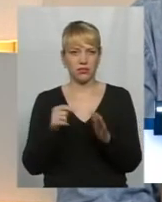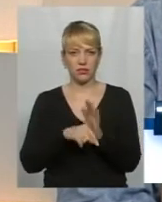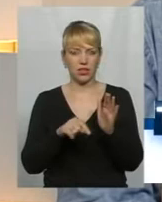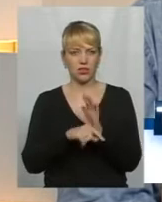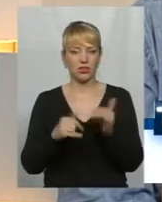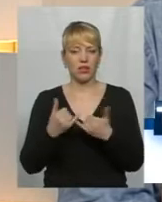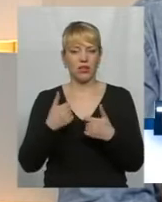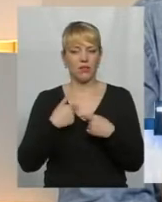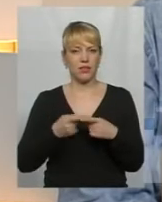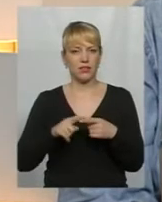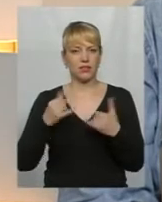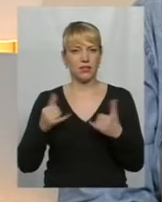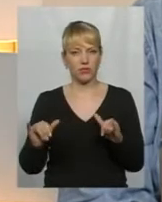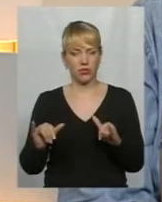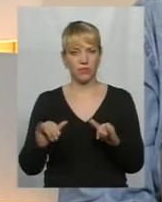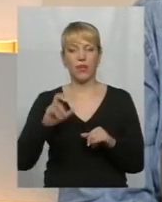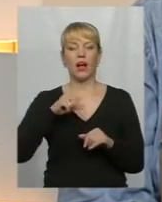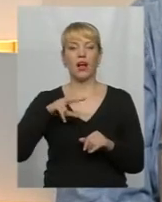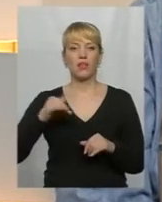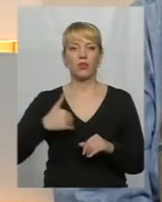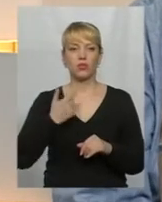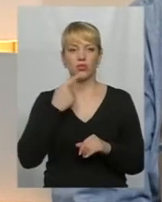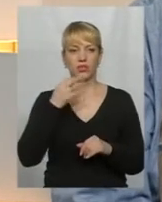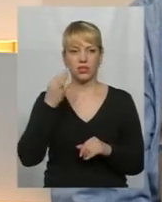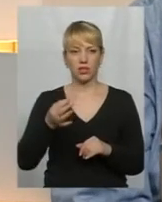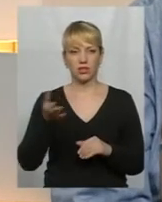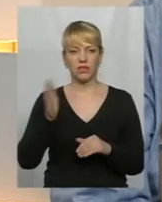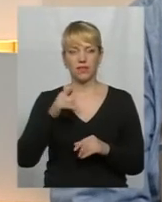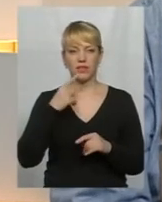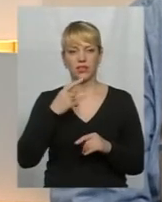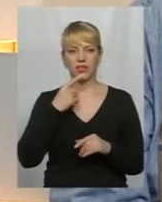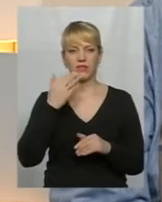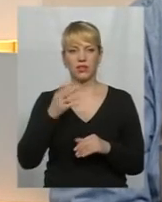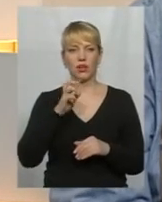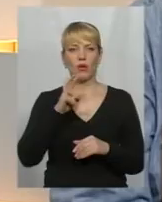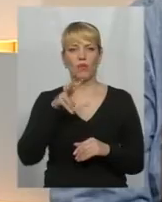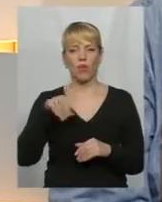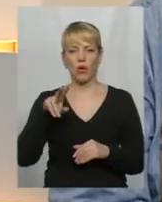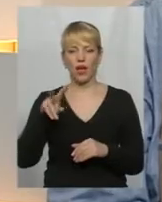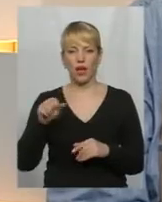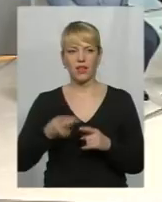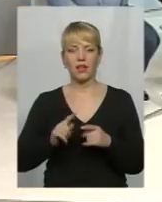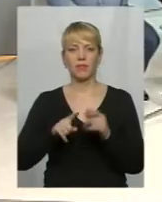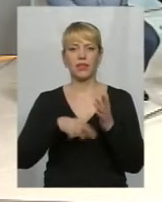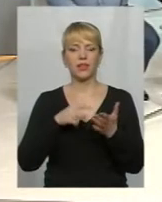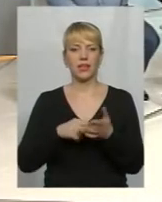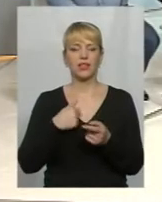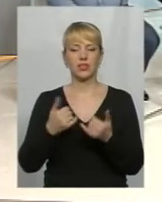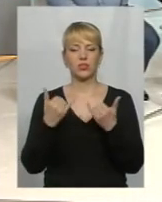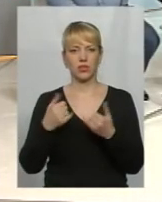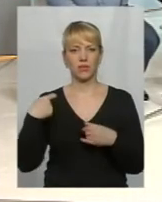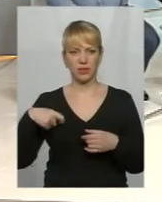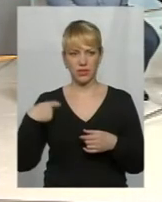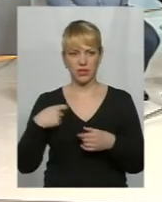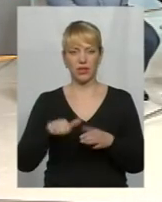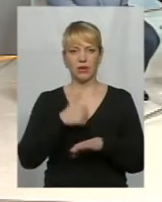ну, для мене це трошки дико. Але хочу сказати, давайте трошечки звернемося, блокада, це все просто питання. Вони все-таки сьогодні президент,